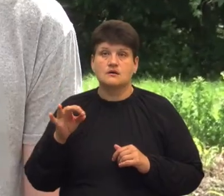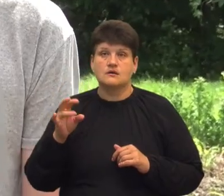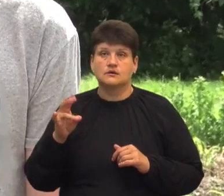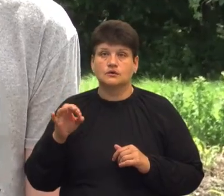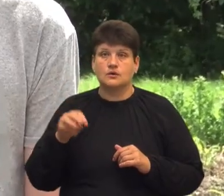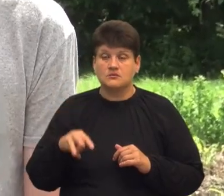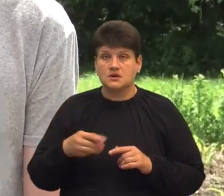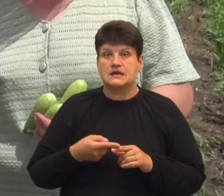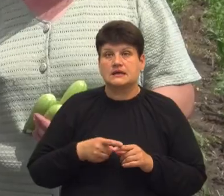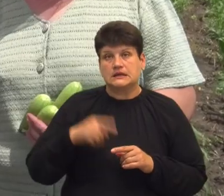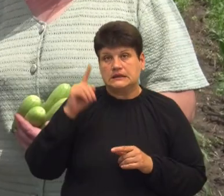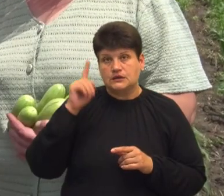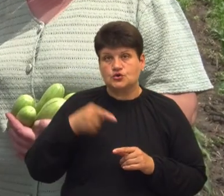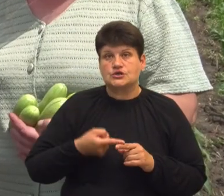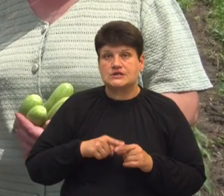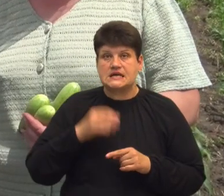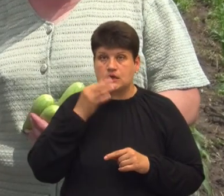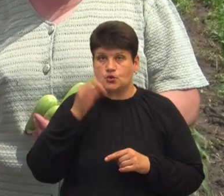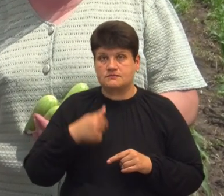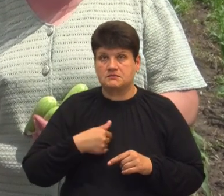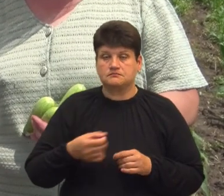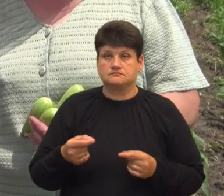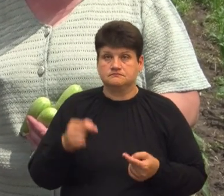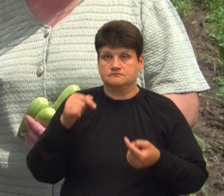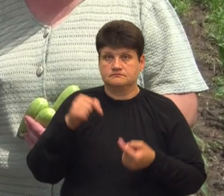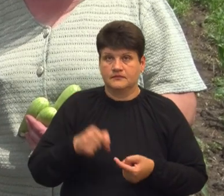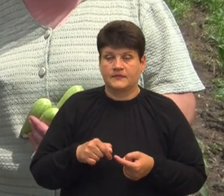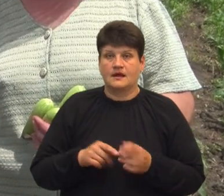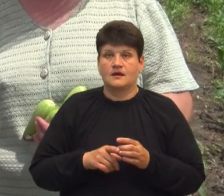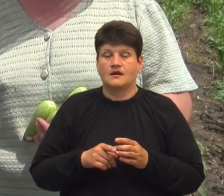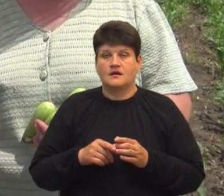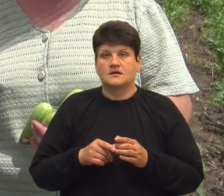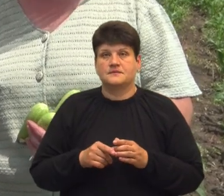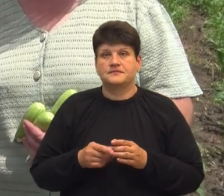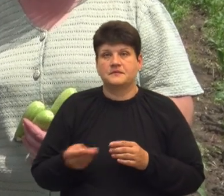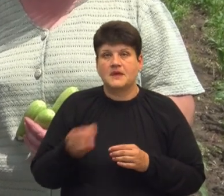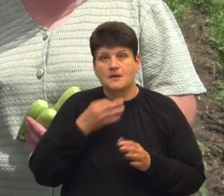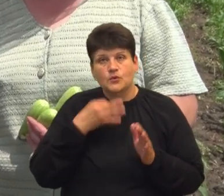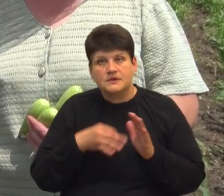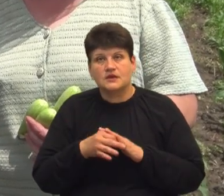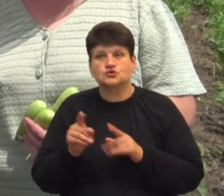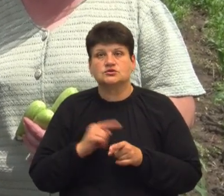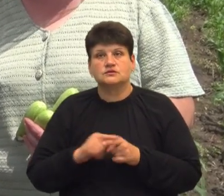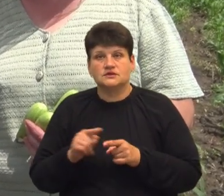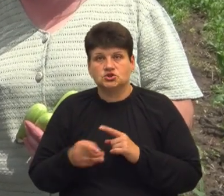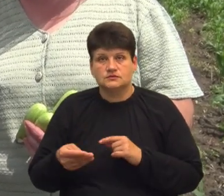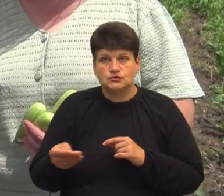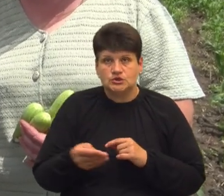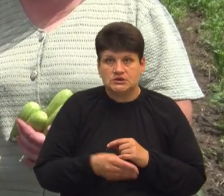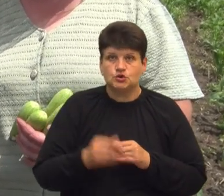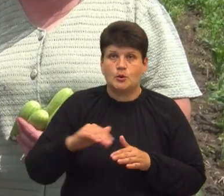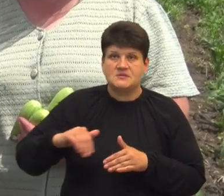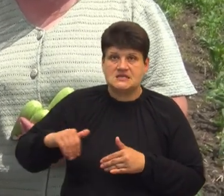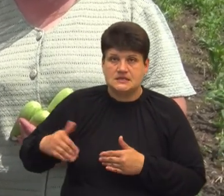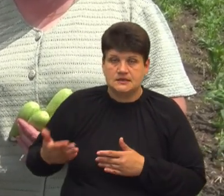що цей досвід мені пригодиться. Почали ми сіяти, я йому підказувала, що раніше сіється, що пізніше сіється. Ну, підказували,